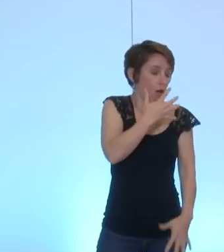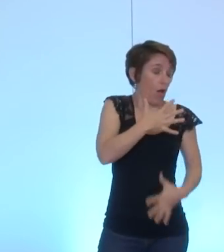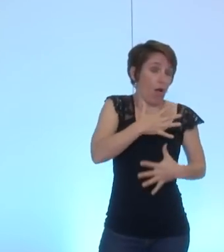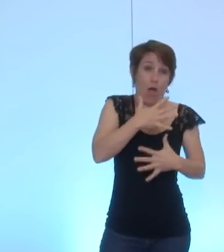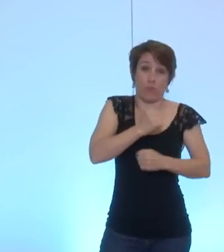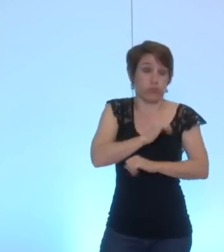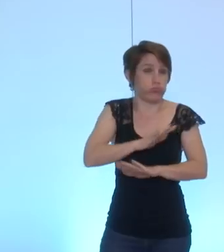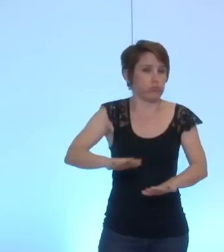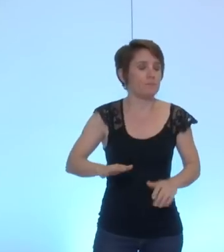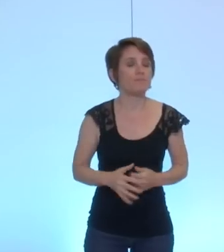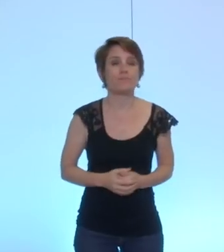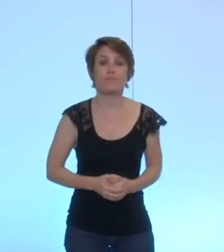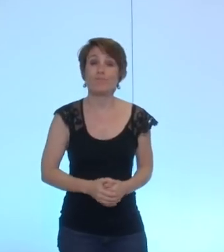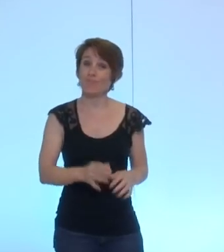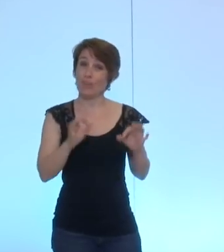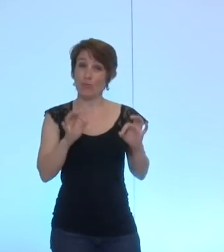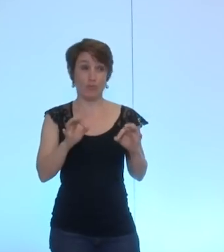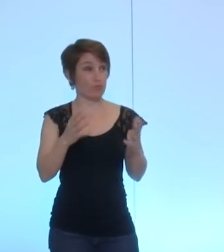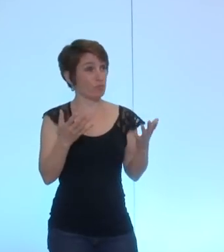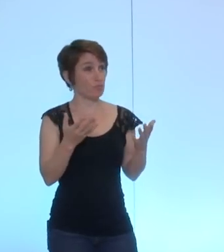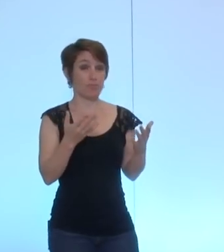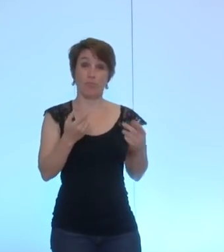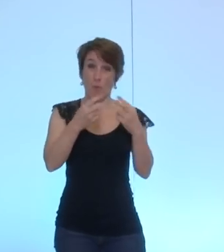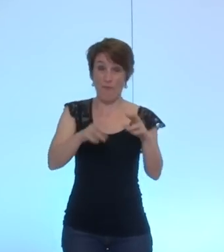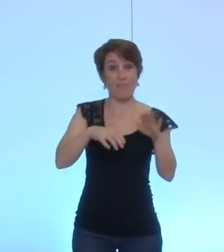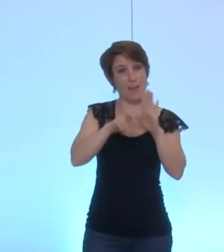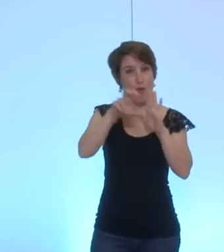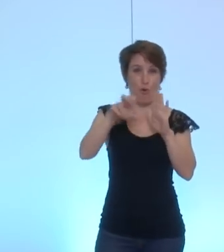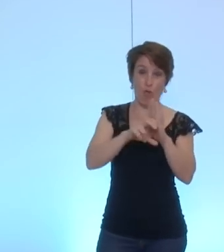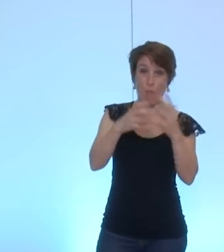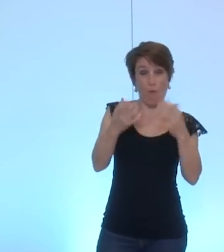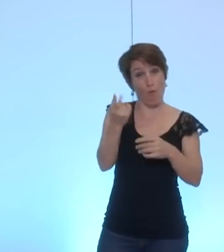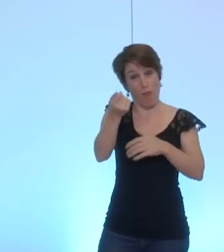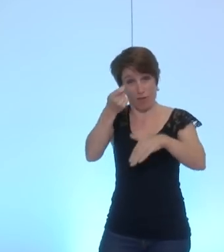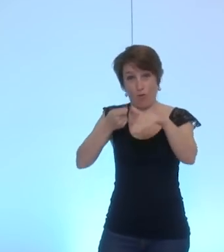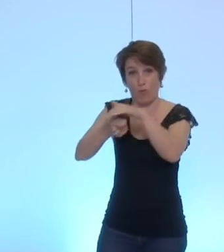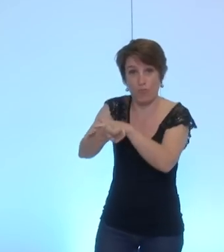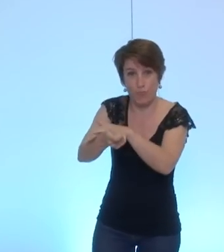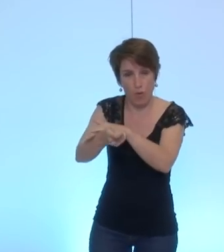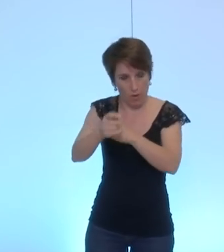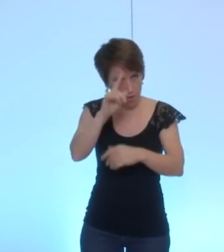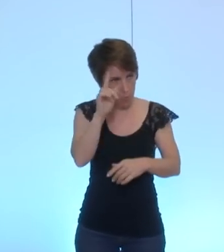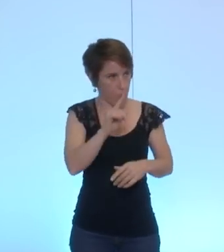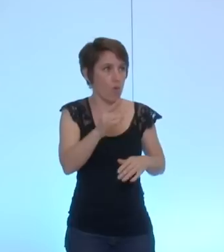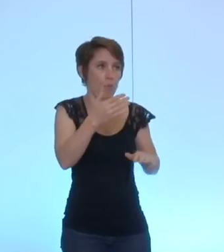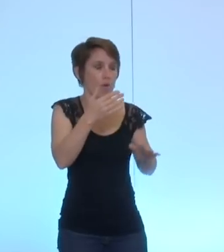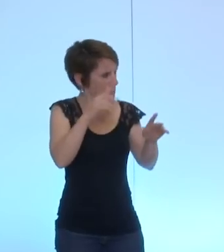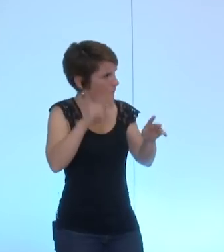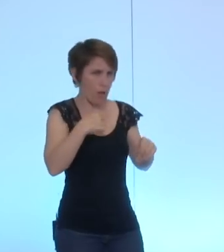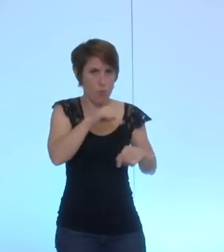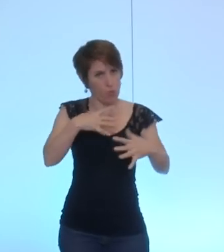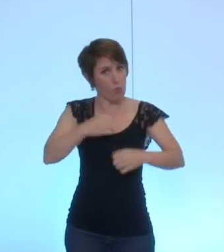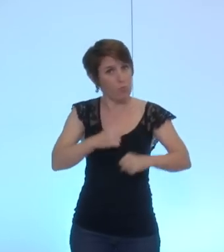nous aurions trouvé légitime en effet que sur une participation de la ville au face écho soit que nous approuvons je le dis très clairement